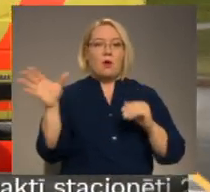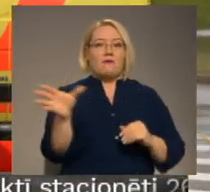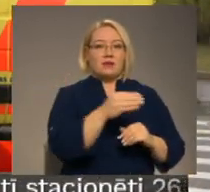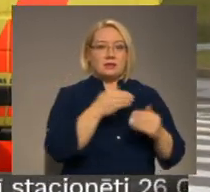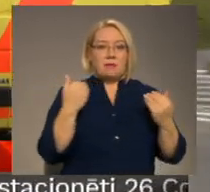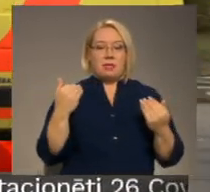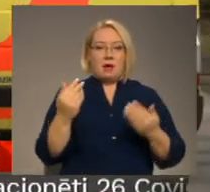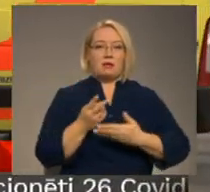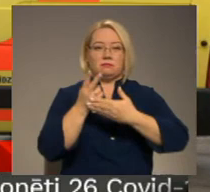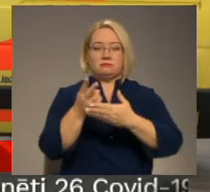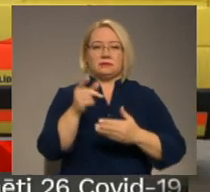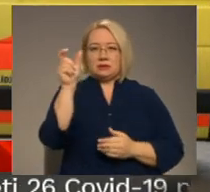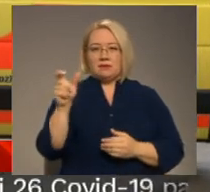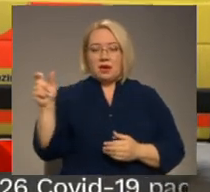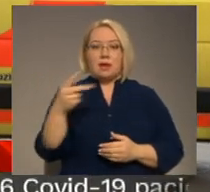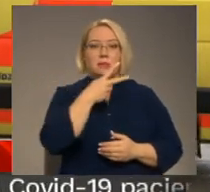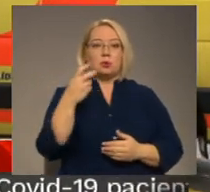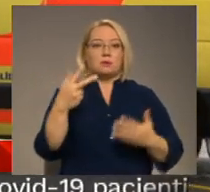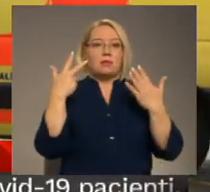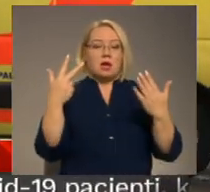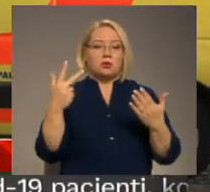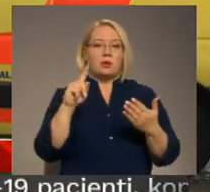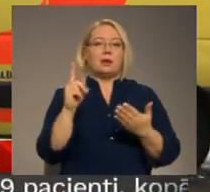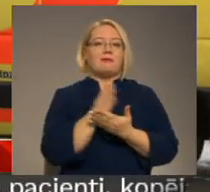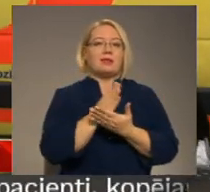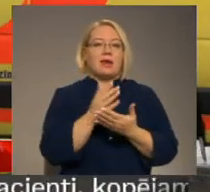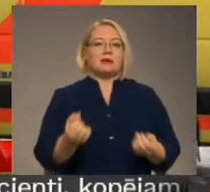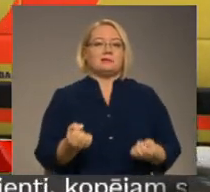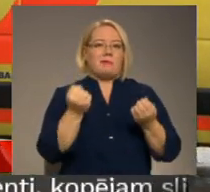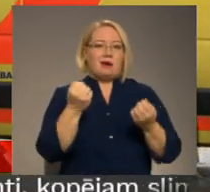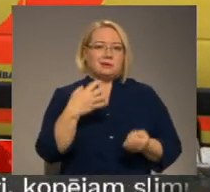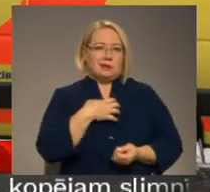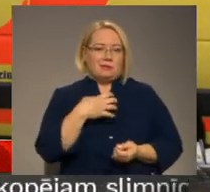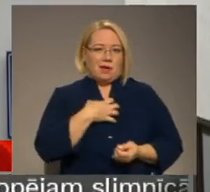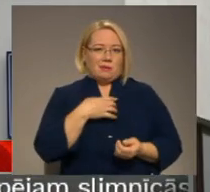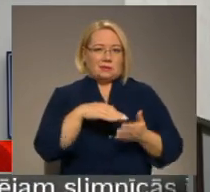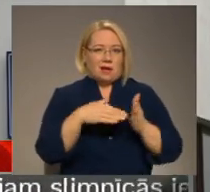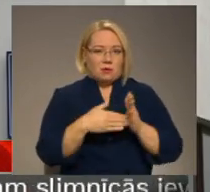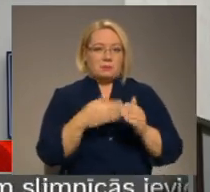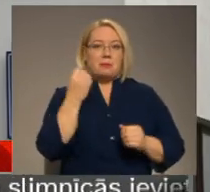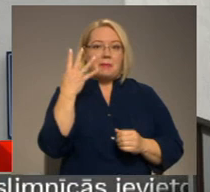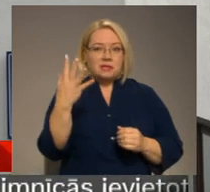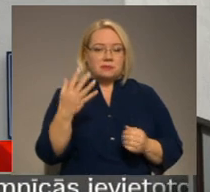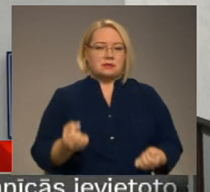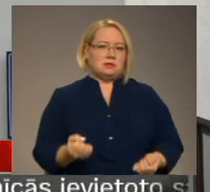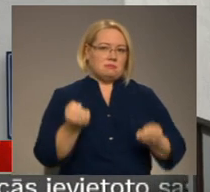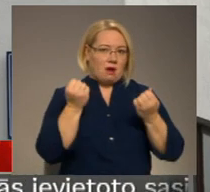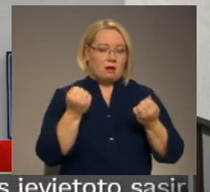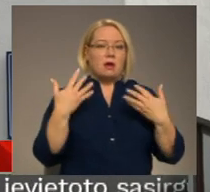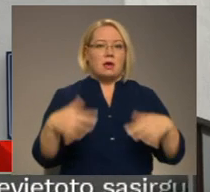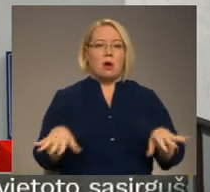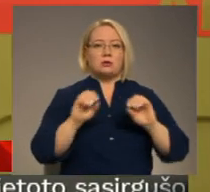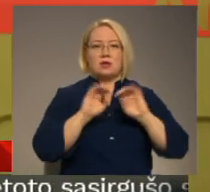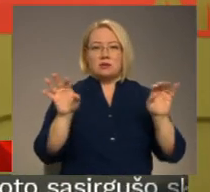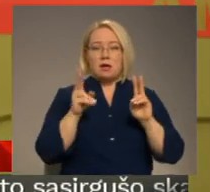stacionētajiem pacientiem 208 ir ar vidēju smagu slimnības gaitu, bet 15 ar smagu. Un jau vēstījām, ka